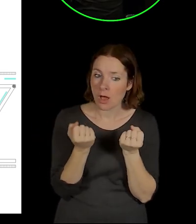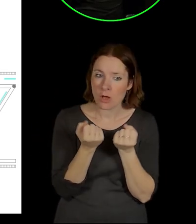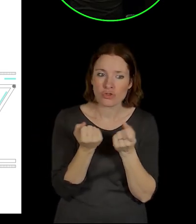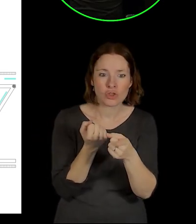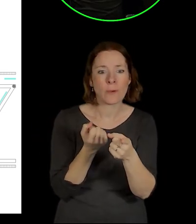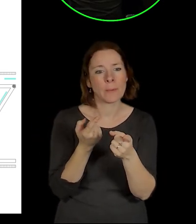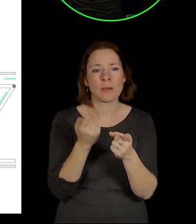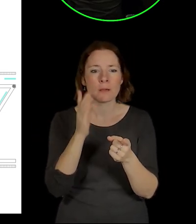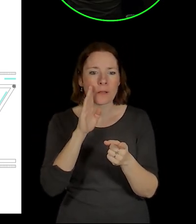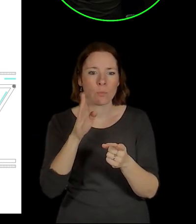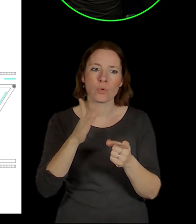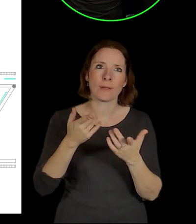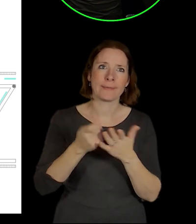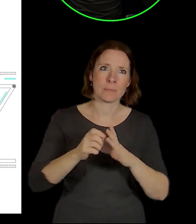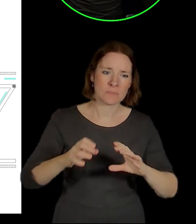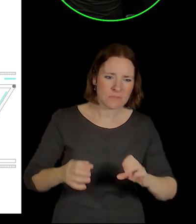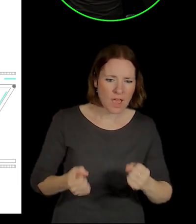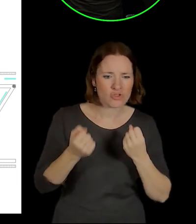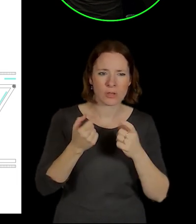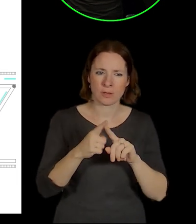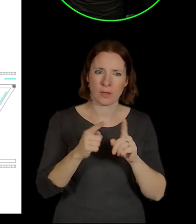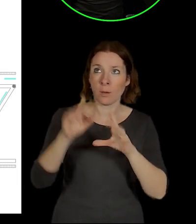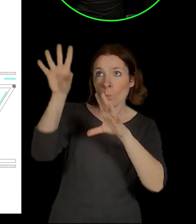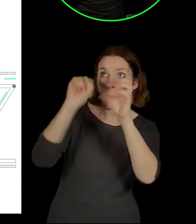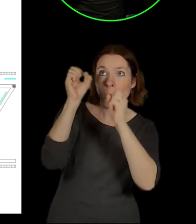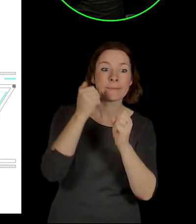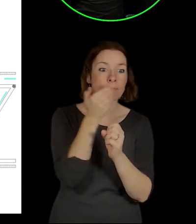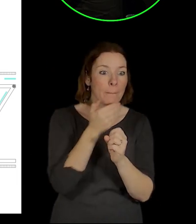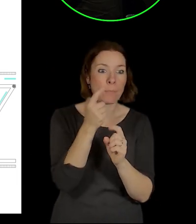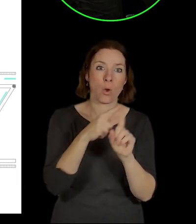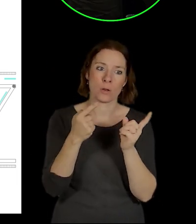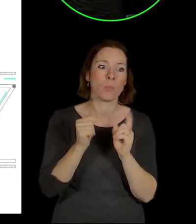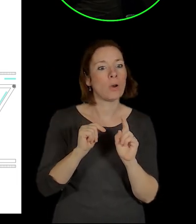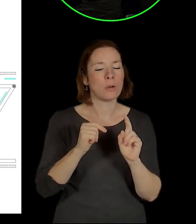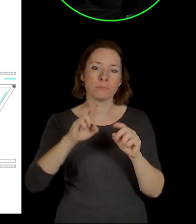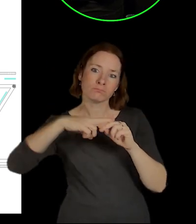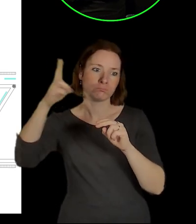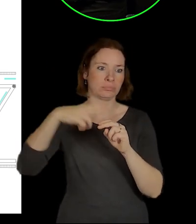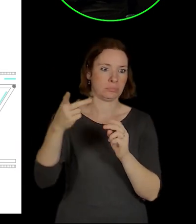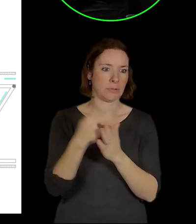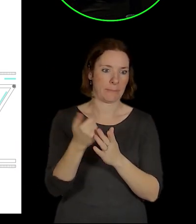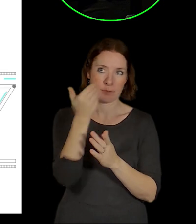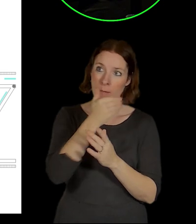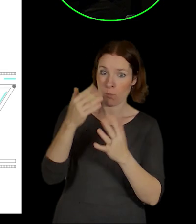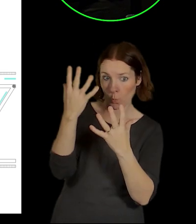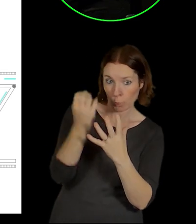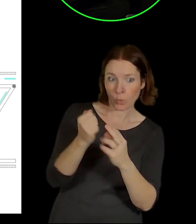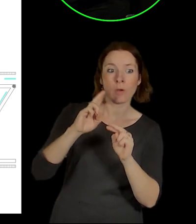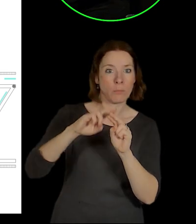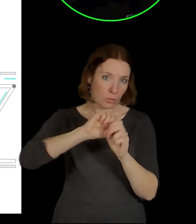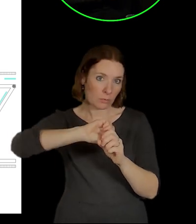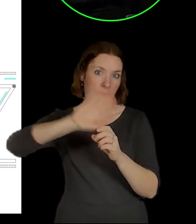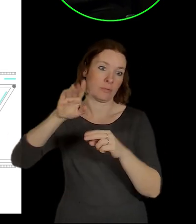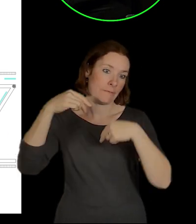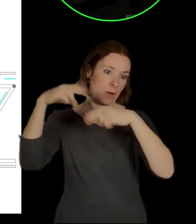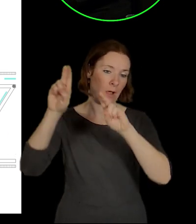neakumulovala, aby byla lehká, aby se sice rychle zahrála, ale stejně tak rychle vychladla a nevytvářela teplný ostrov. Pak